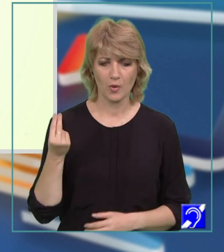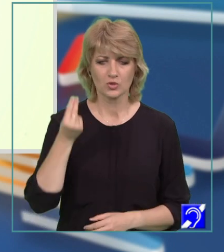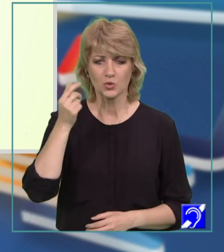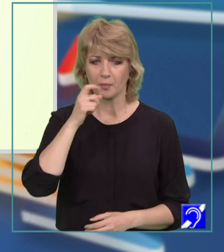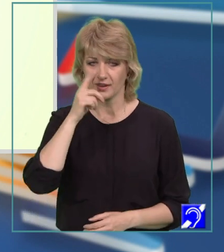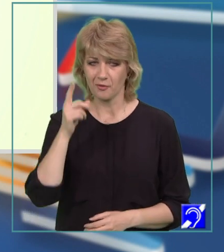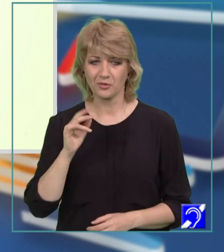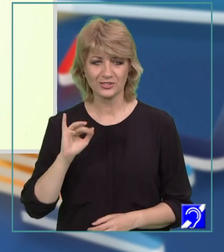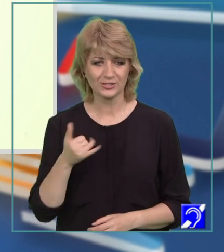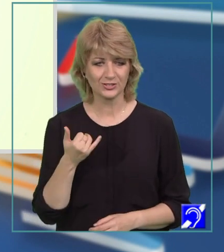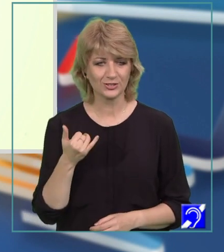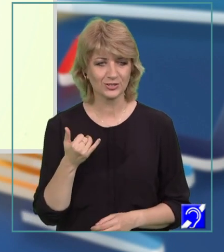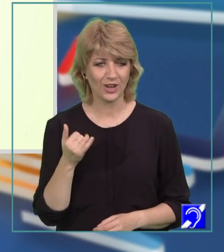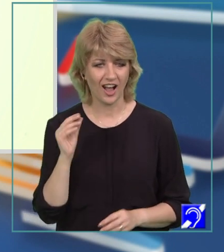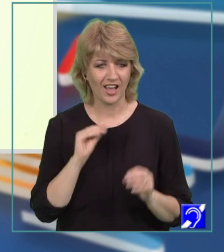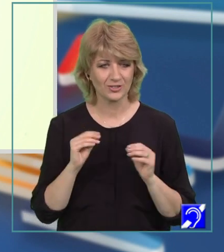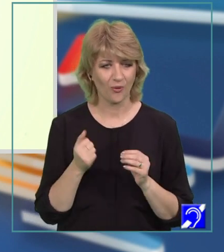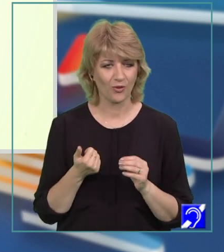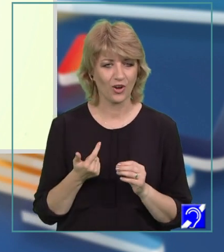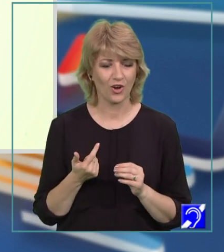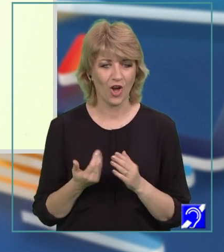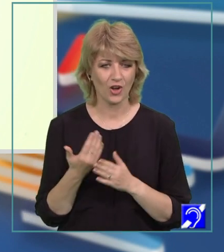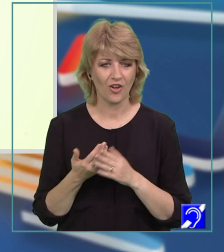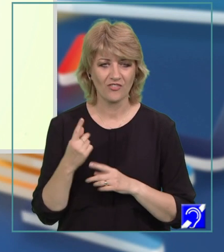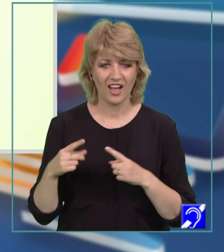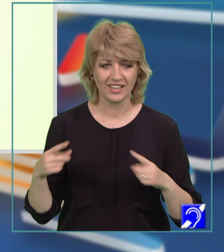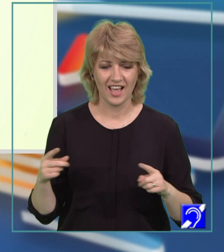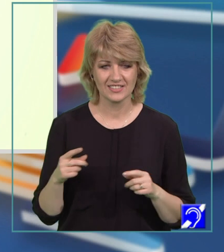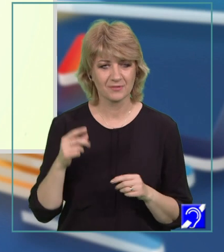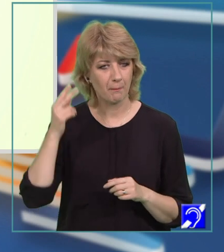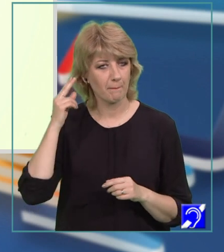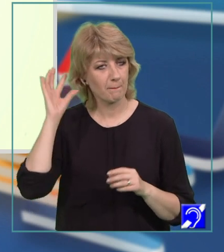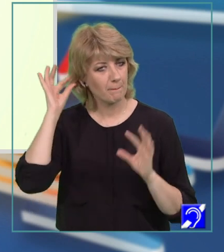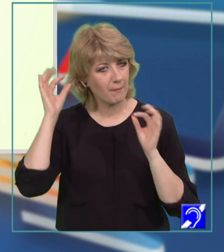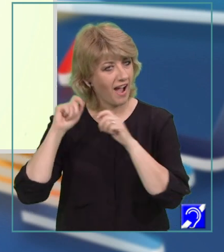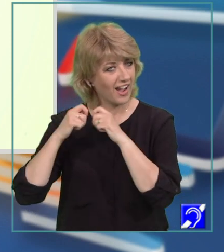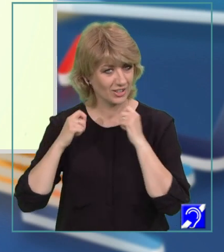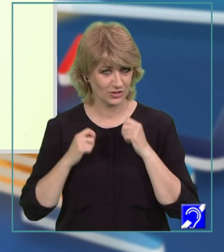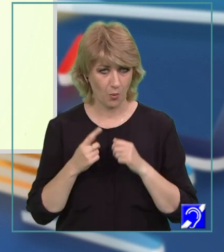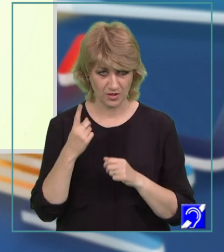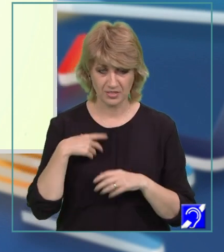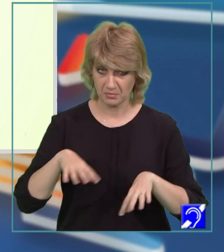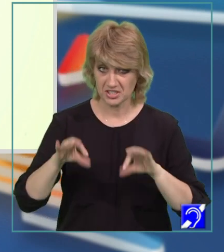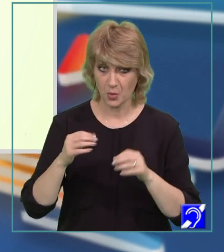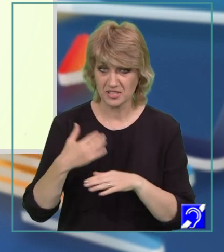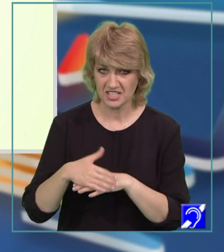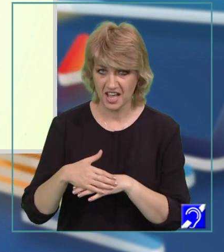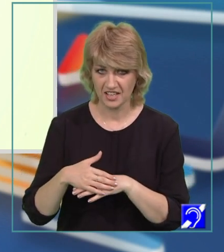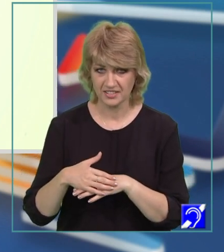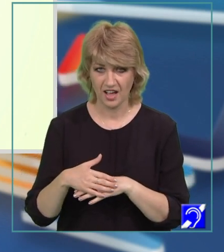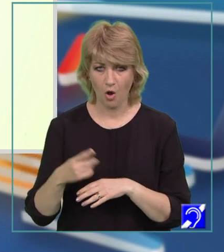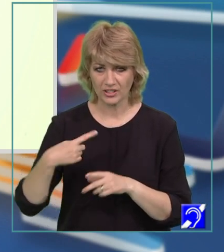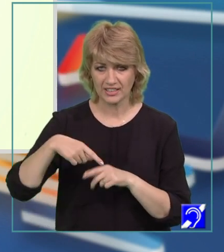își aranja cu noi variații panglicile. Odată am găsit-o pe stradă. O trimise